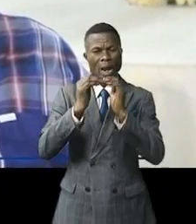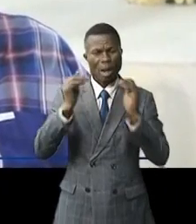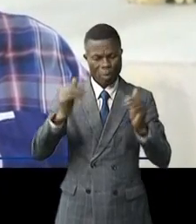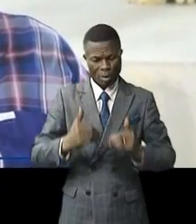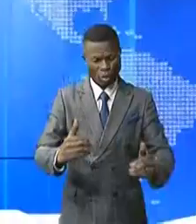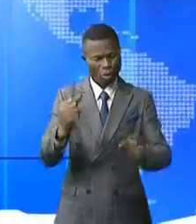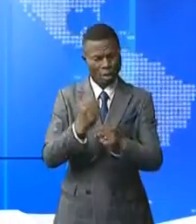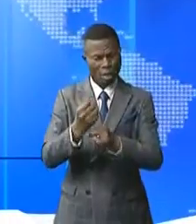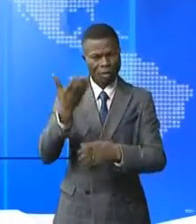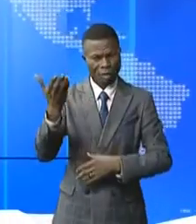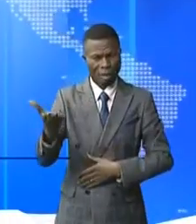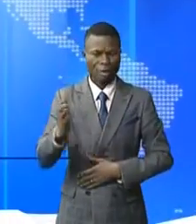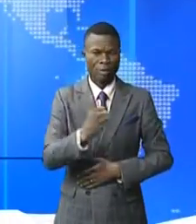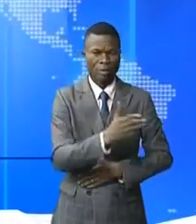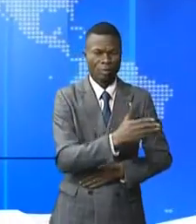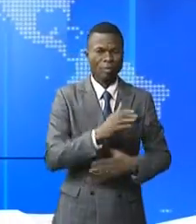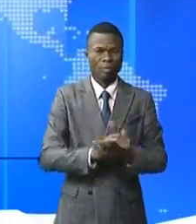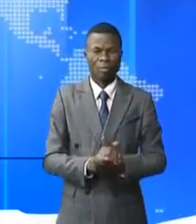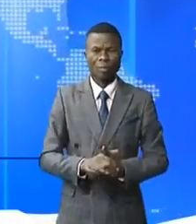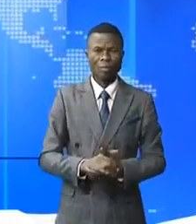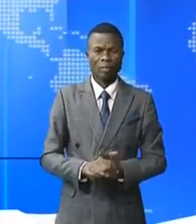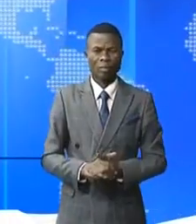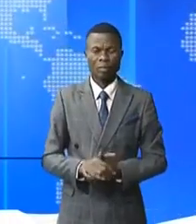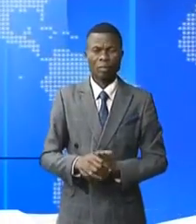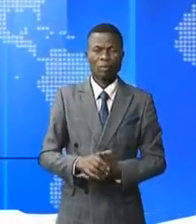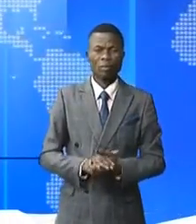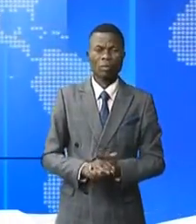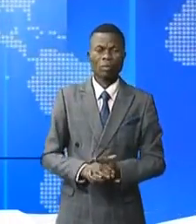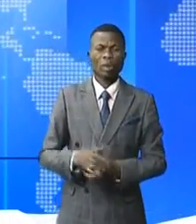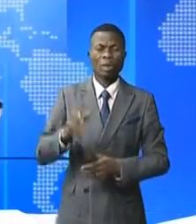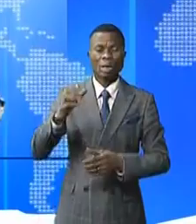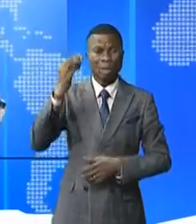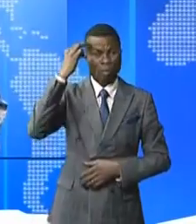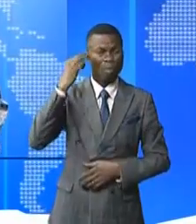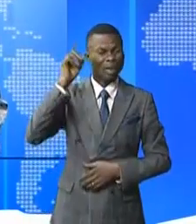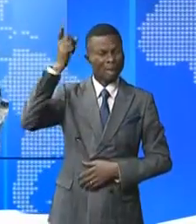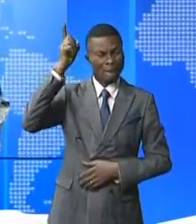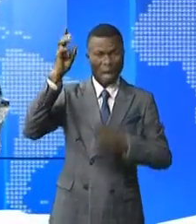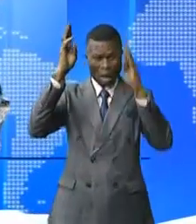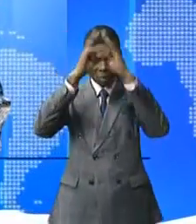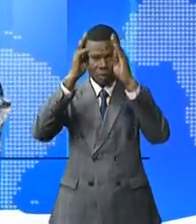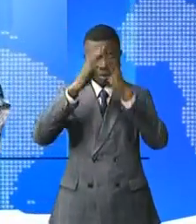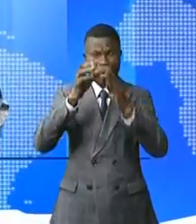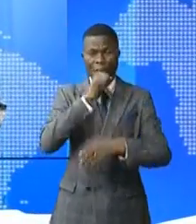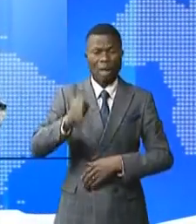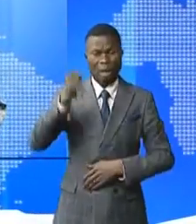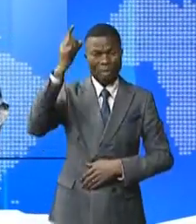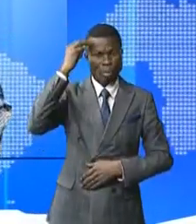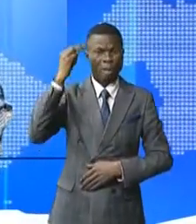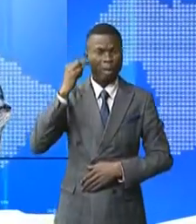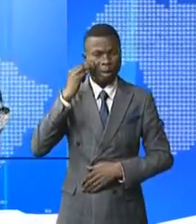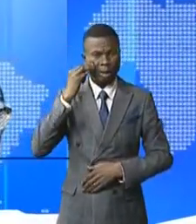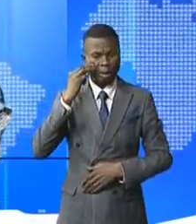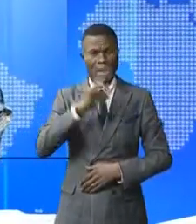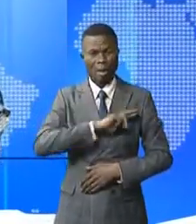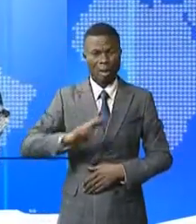exercer leur métier. Vincent de Paul Lundabouloulou, si vous ne le connaissez pas, c'est un ancien premier ministre de